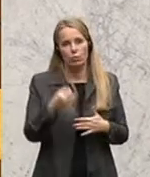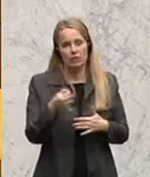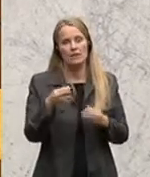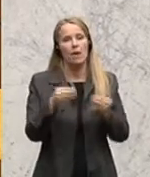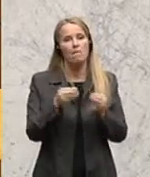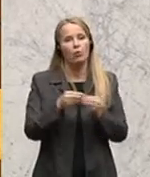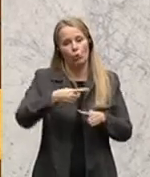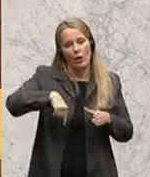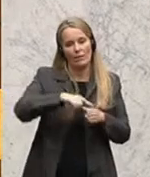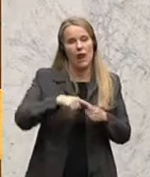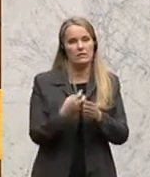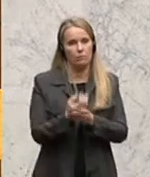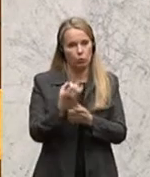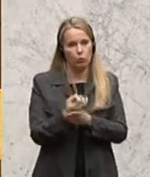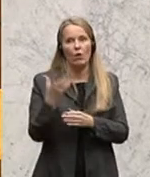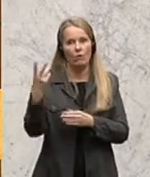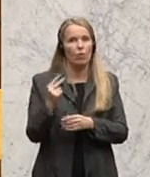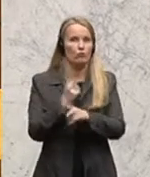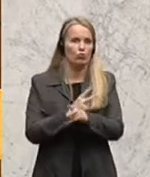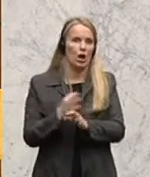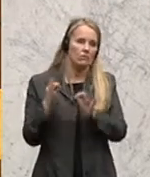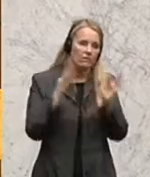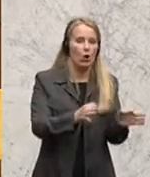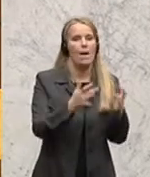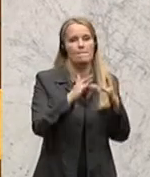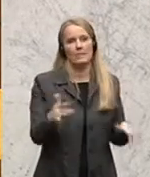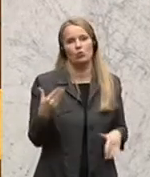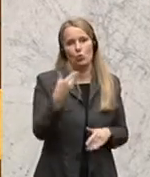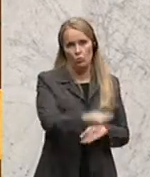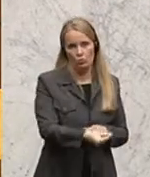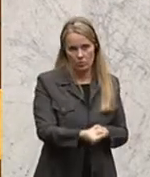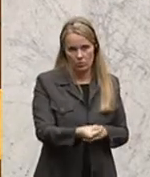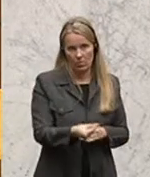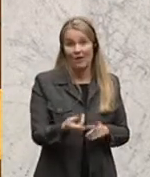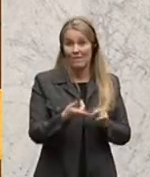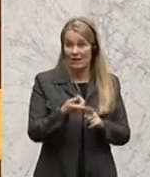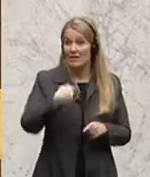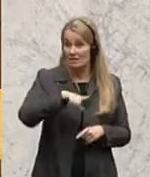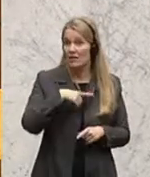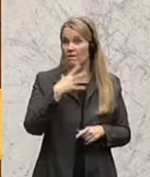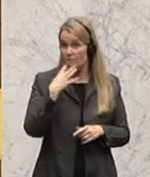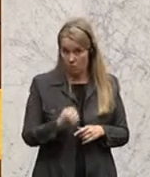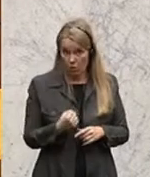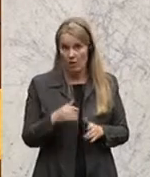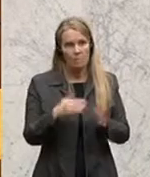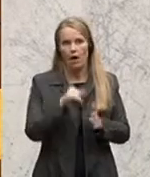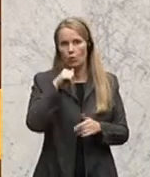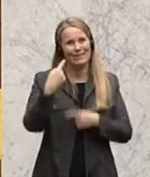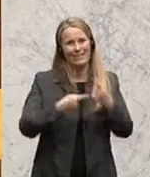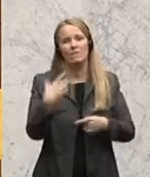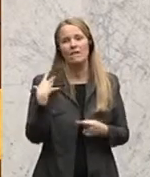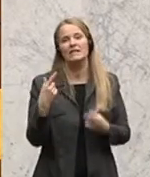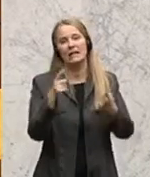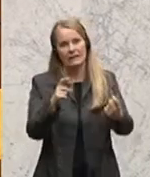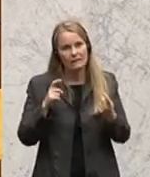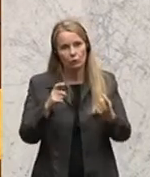Bruttoinlandsprodukts dementsprechend vom Staat für die Pensionen aufgewendet werden. Und wenn wir das wollen, dann brauchen wir es nicht immer wieder diskutieren